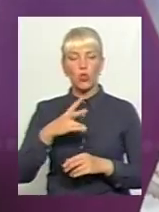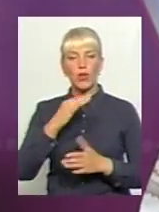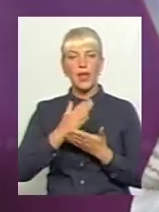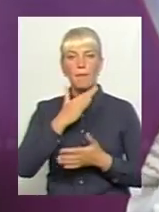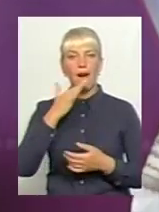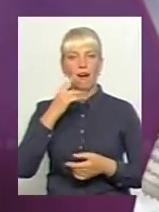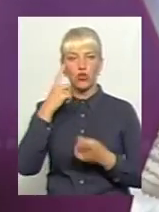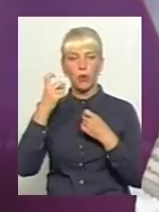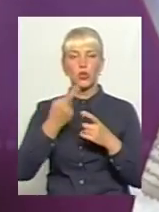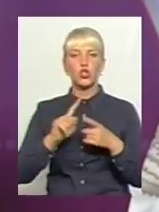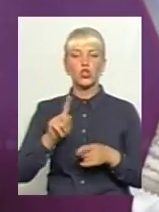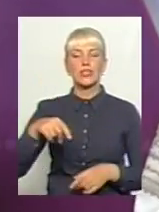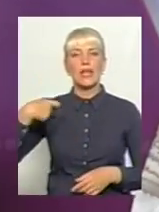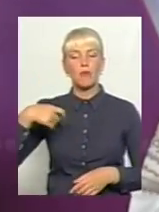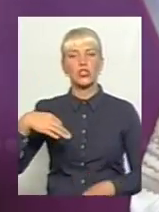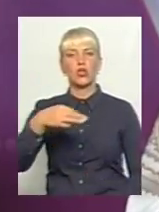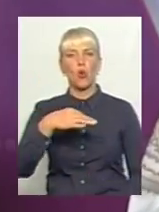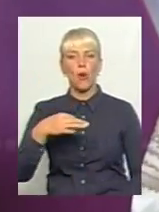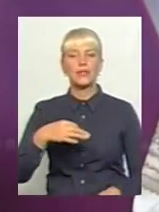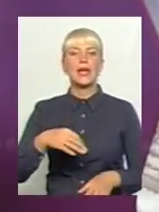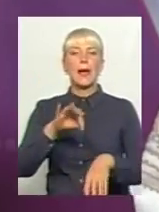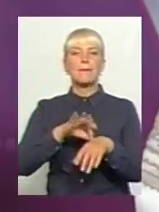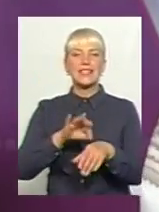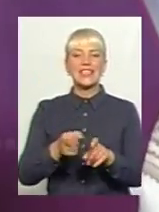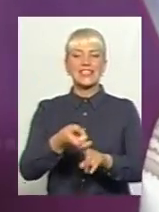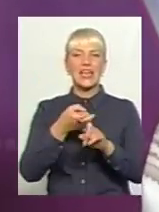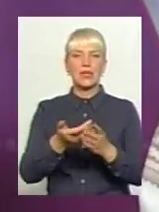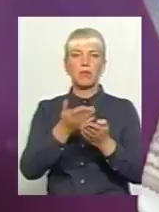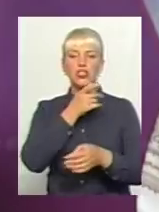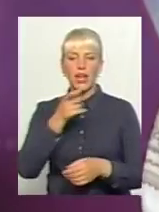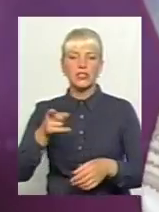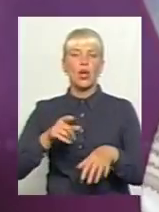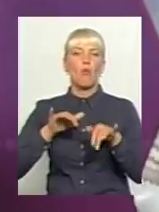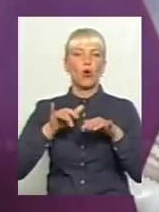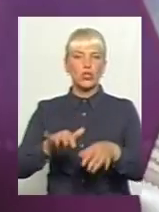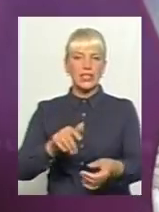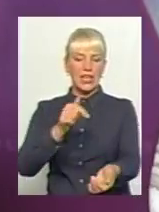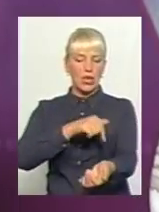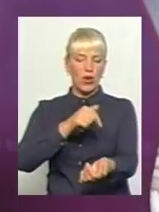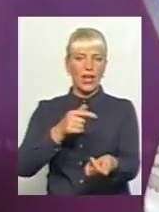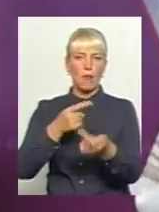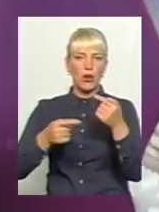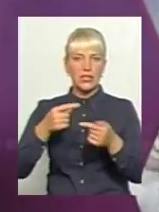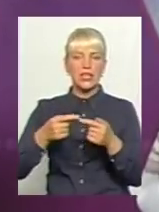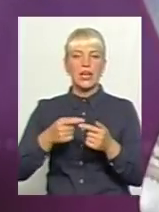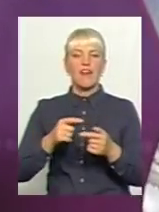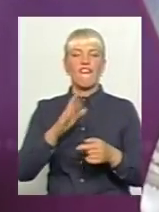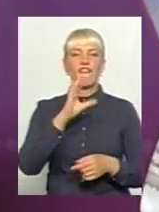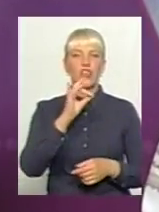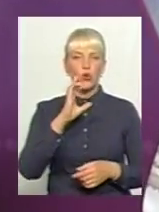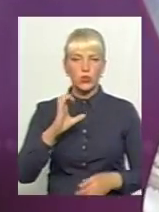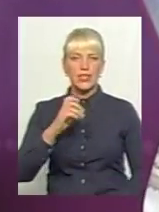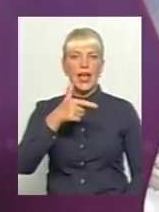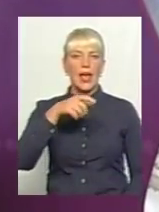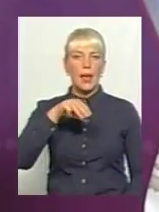інформації про те, що в Запоріжській області пацієнти заразилися під час процедури гемодіалізу вірусним гепатитом С. Чи це можливо